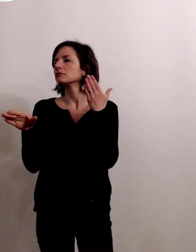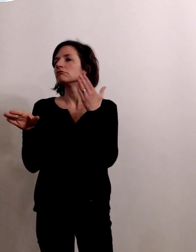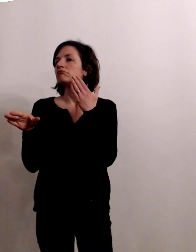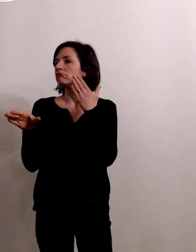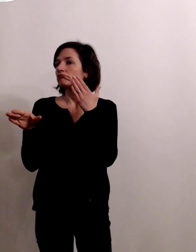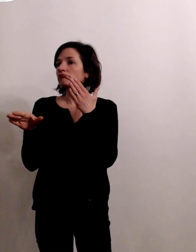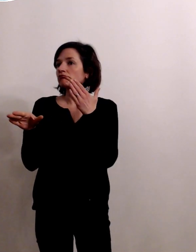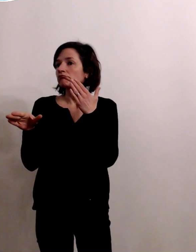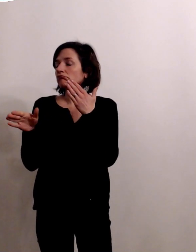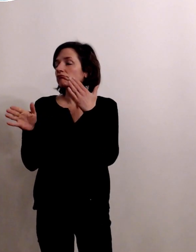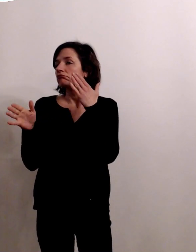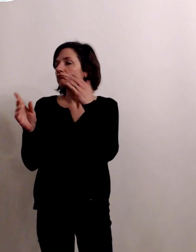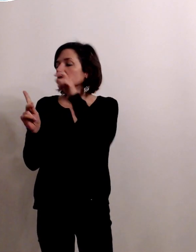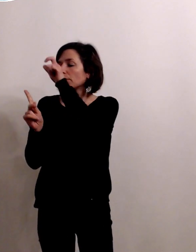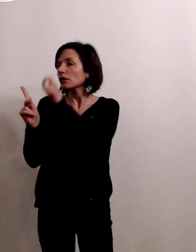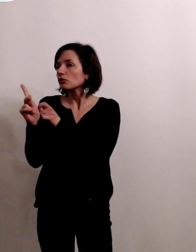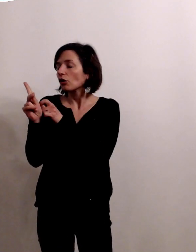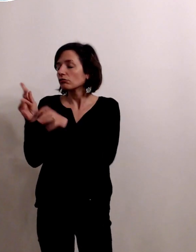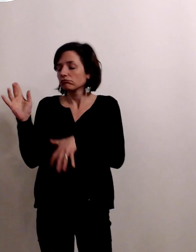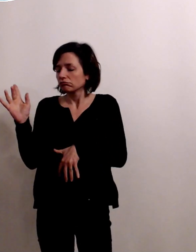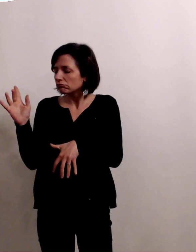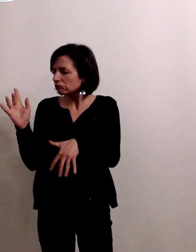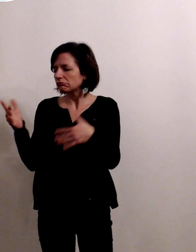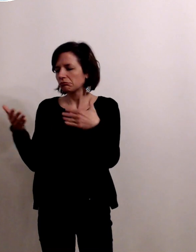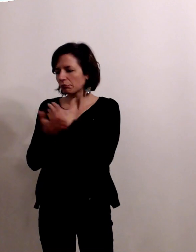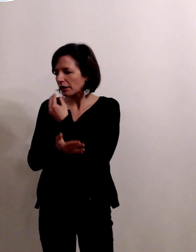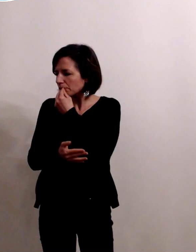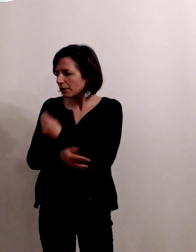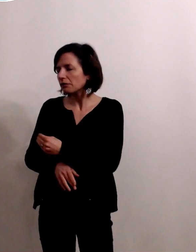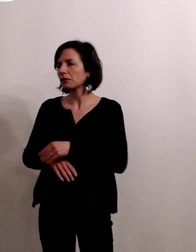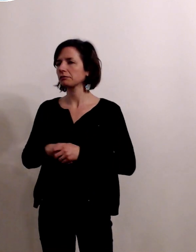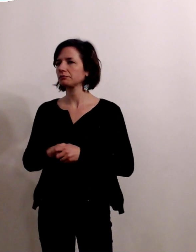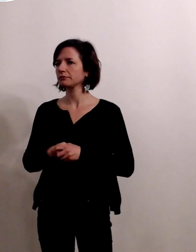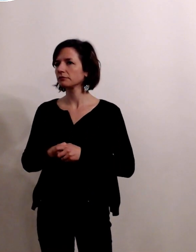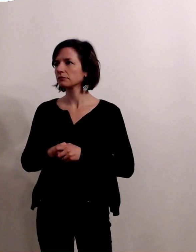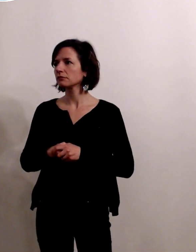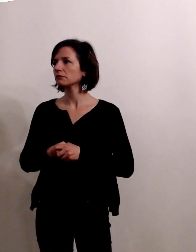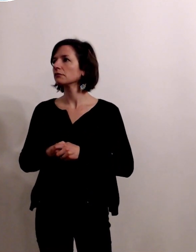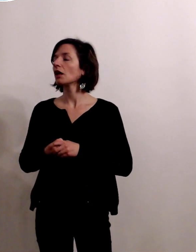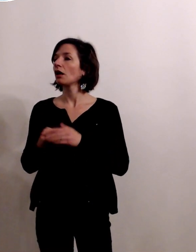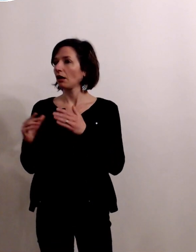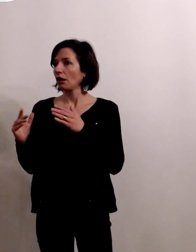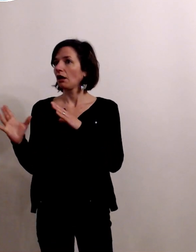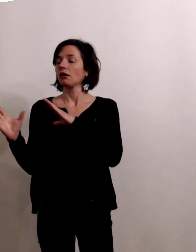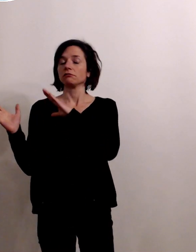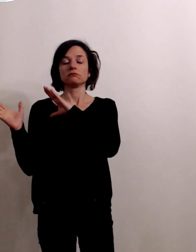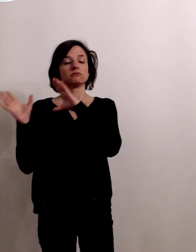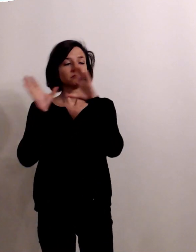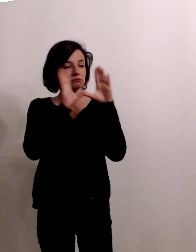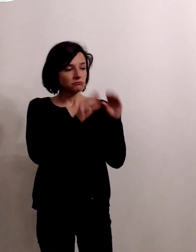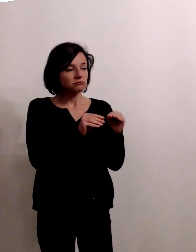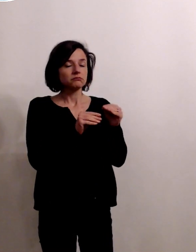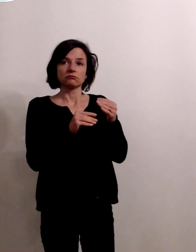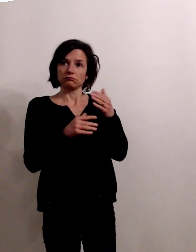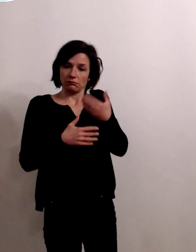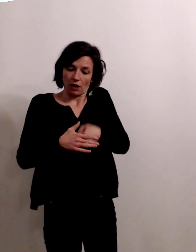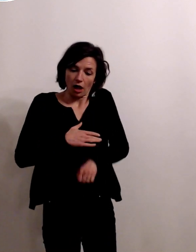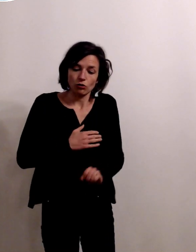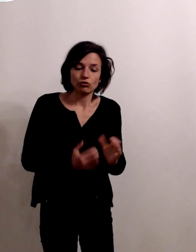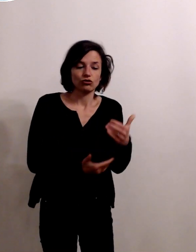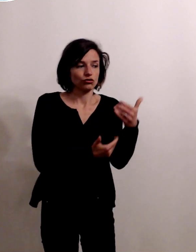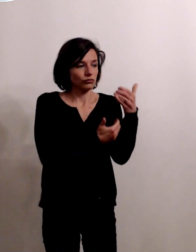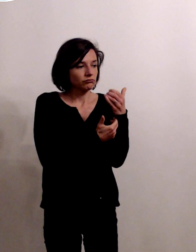va bien d'avoir un séjour bref en maternité